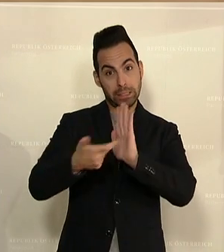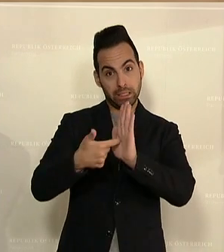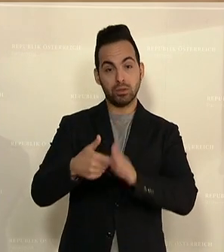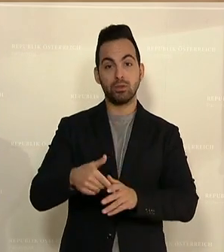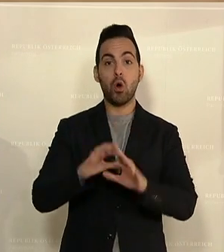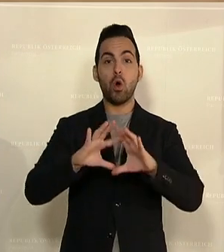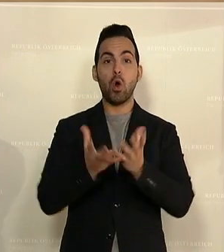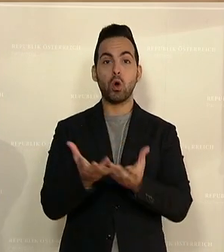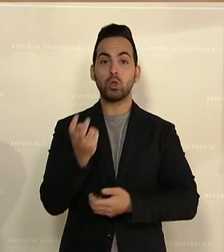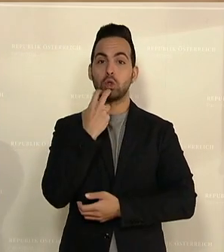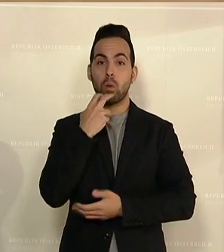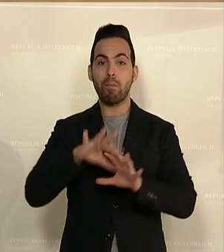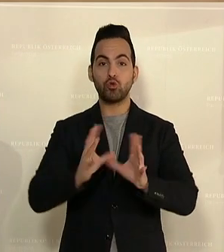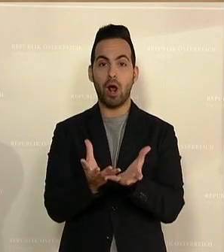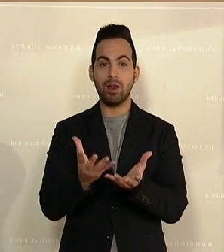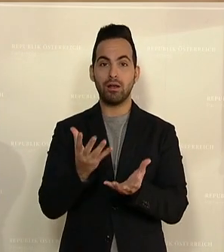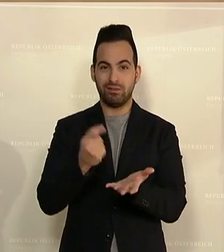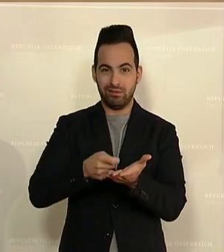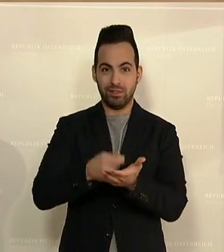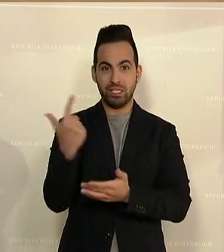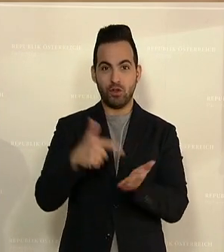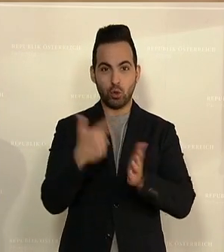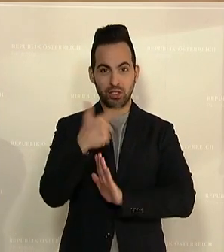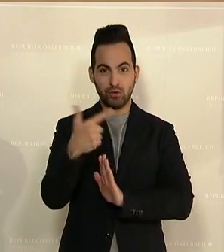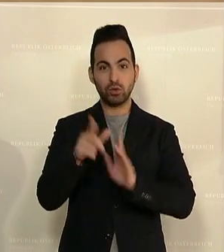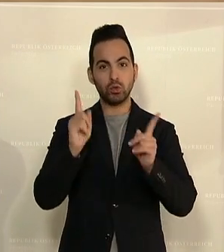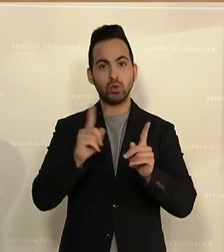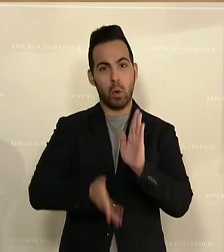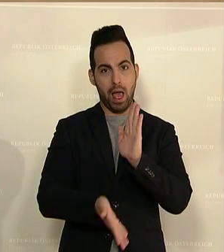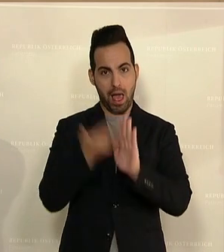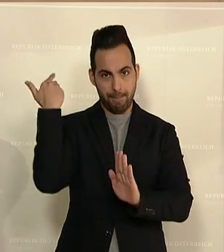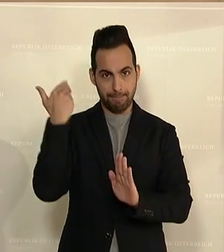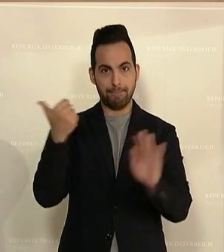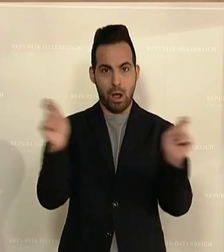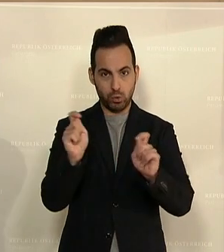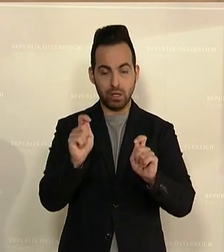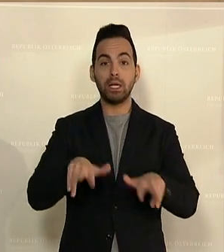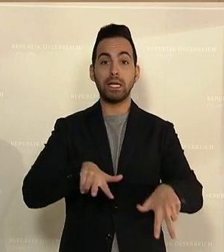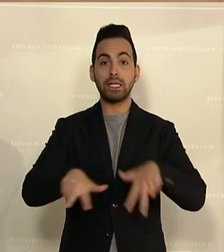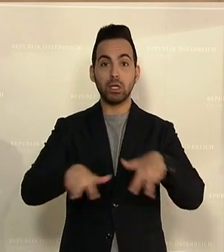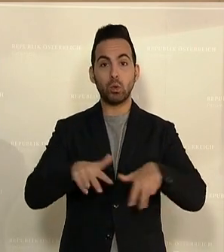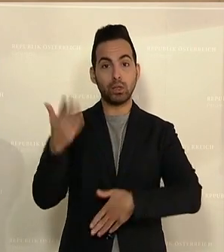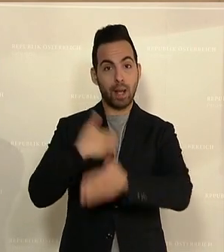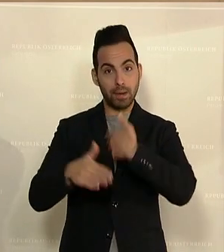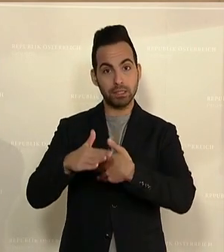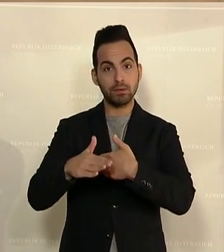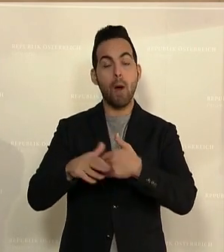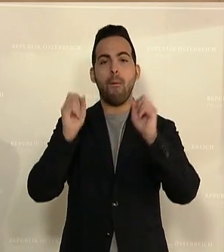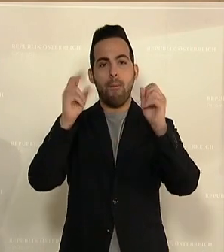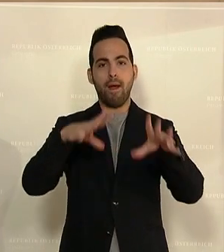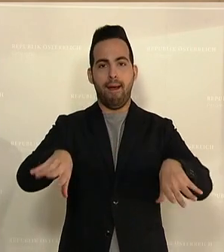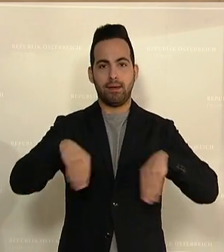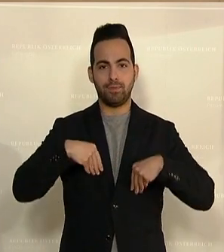Ökostrompauschale für heuer für 2022 auszusetzen. Und die Regierung ist damals unserer Forderung nachgekommen.